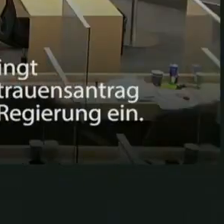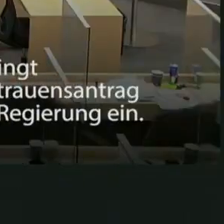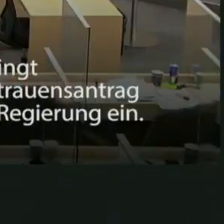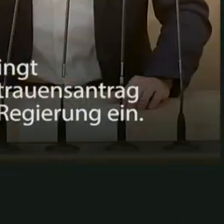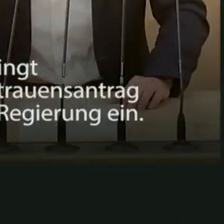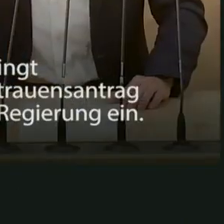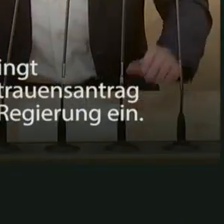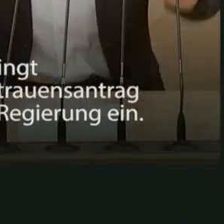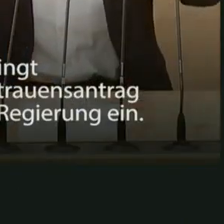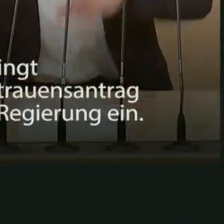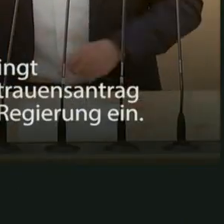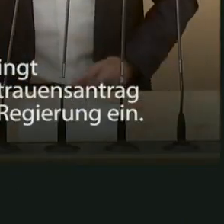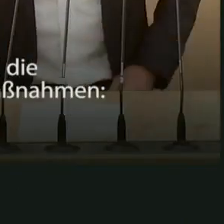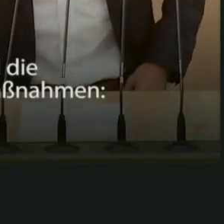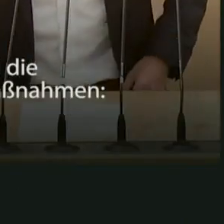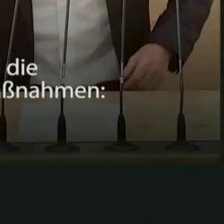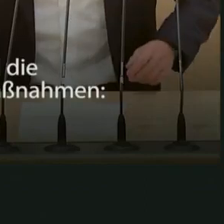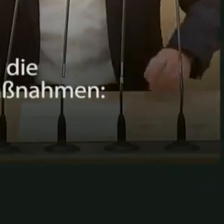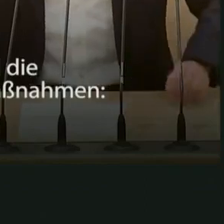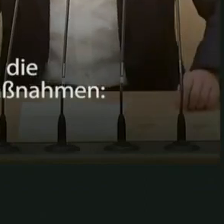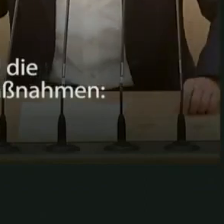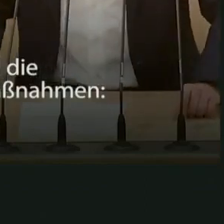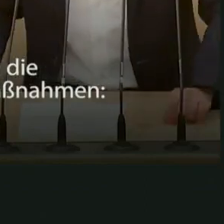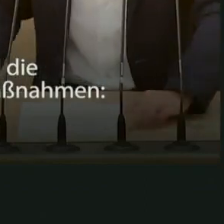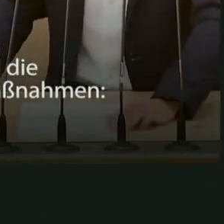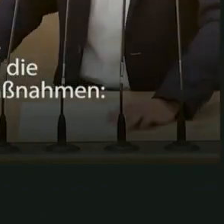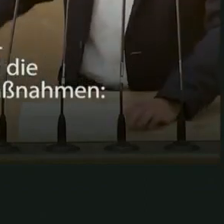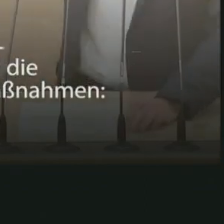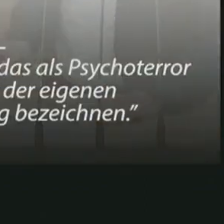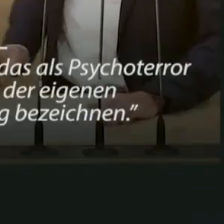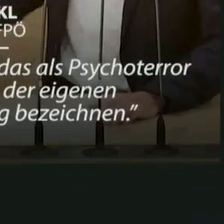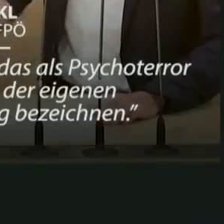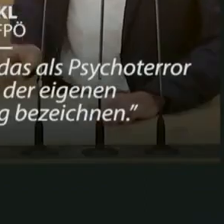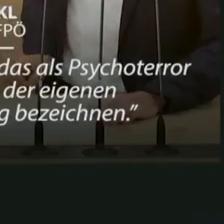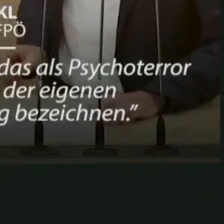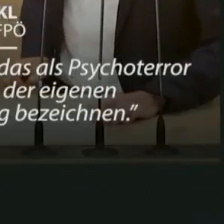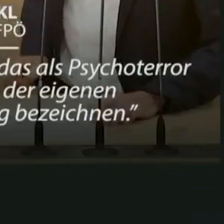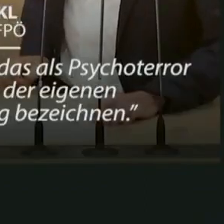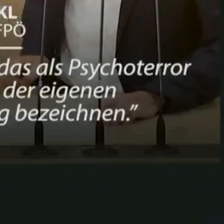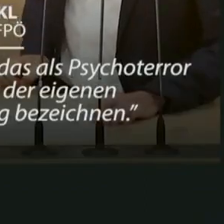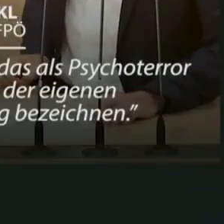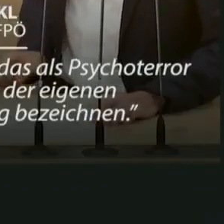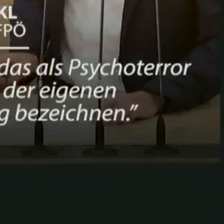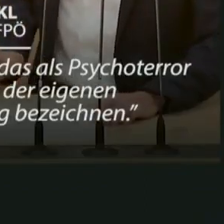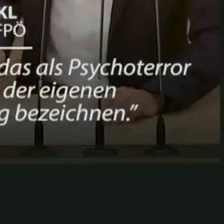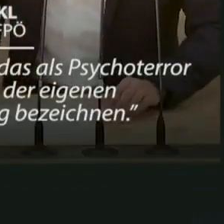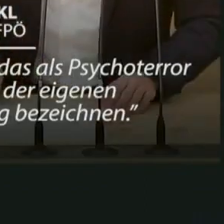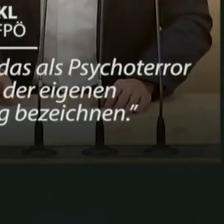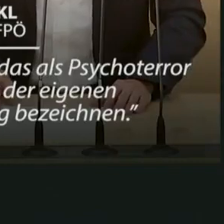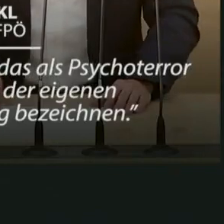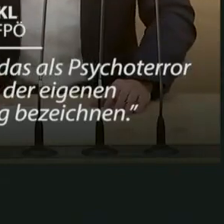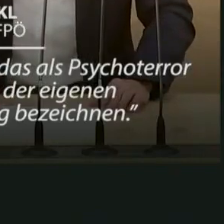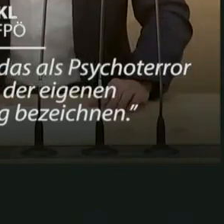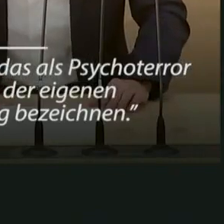Bevölkerung. Aber ich kenne Sie auch schon ein bisserl. Ich weiß, innen drinnen brodelt es ganz gewaltig. Innen drinnen kocht es im Sebastian Kurz,